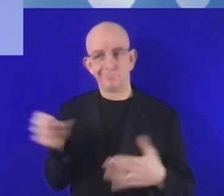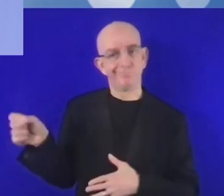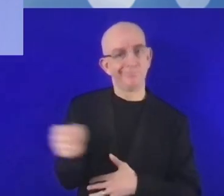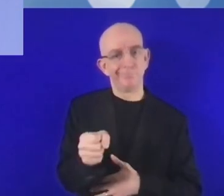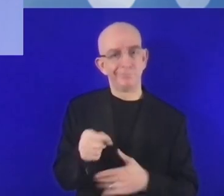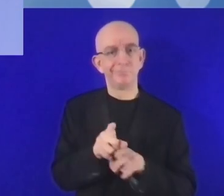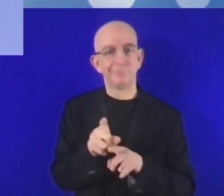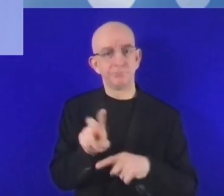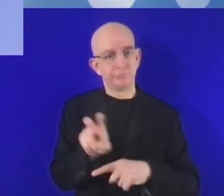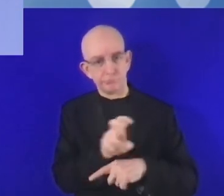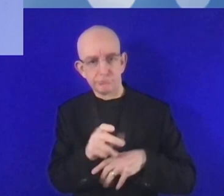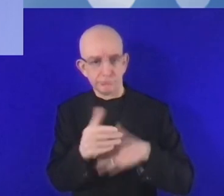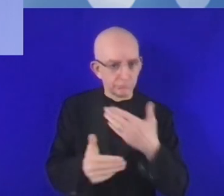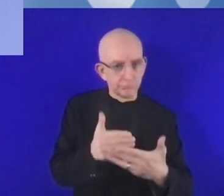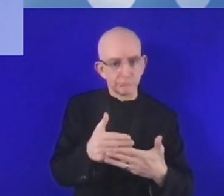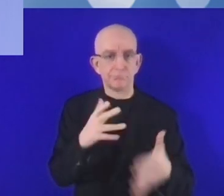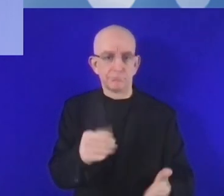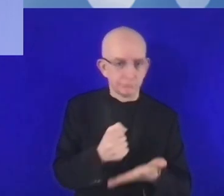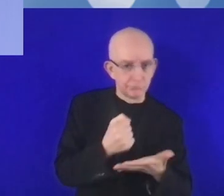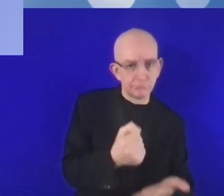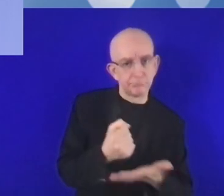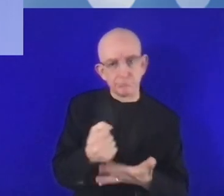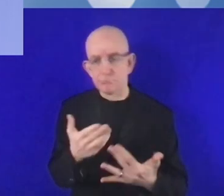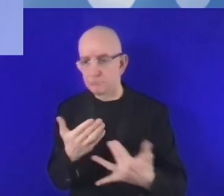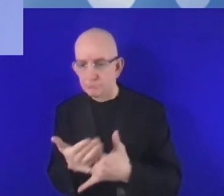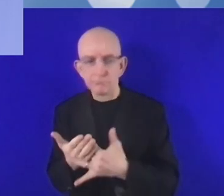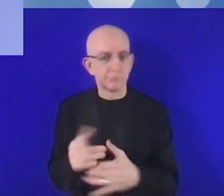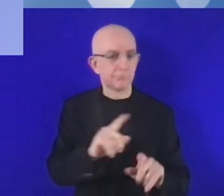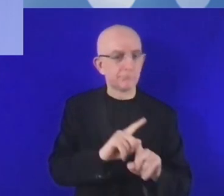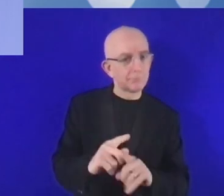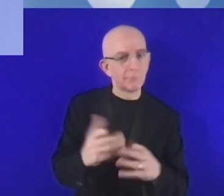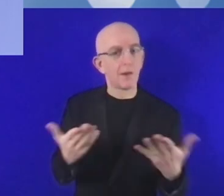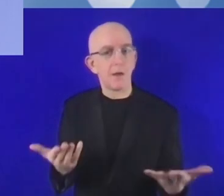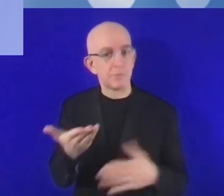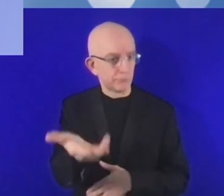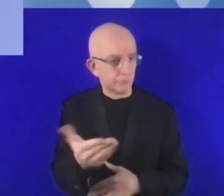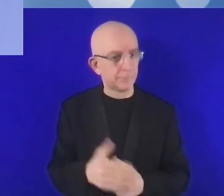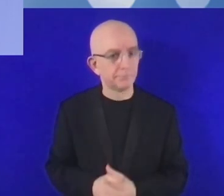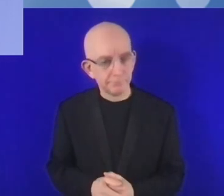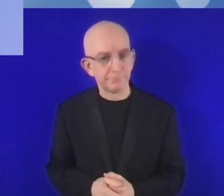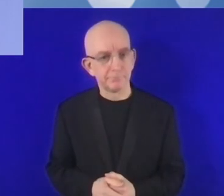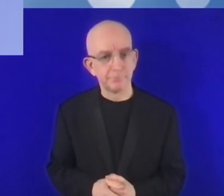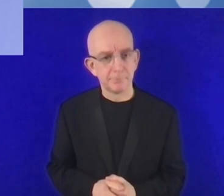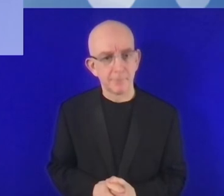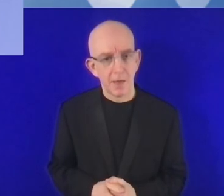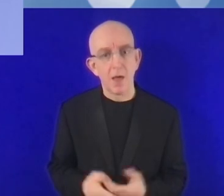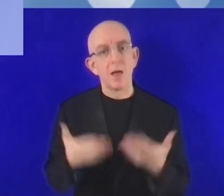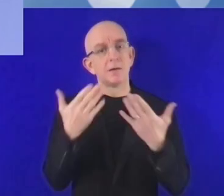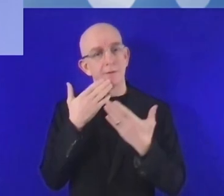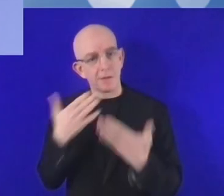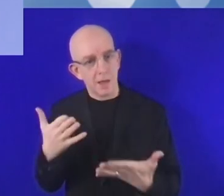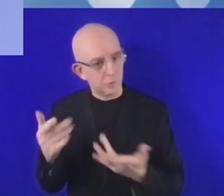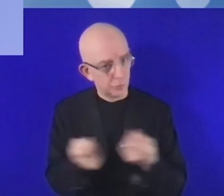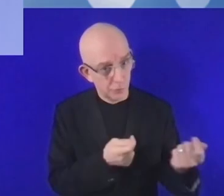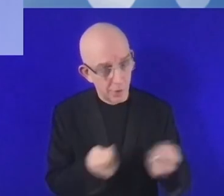لسيد المنسق. كما تعلمون أن هذه